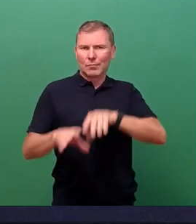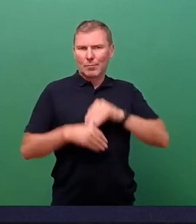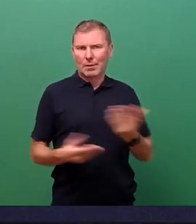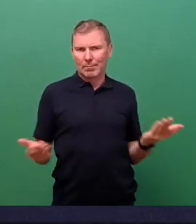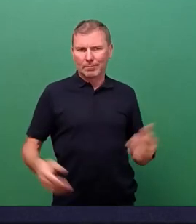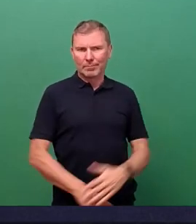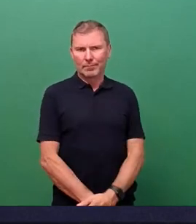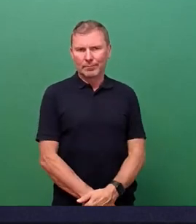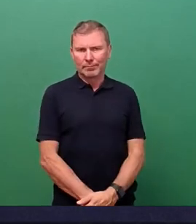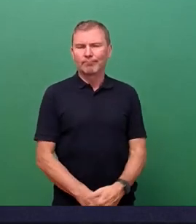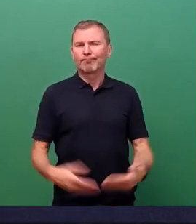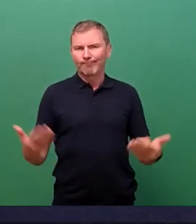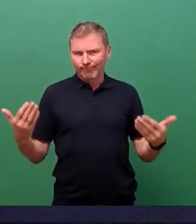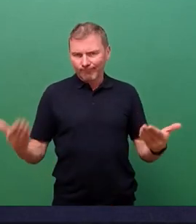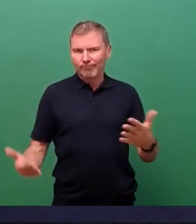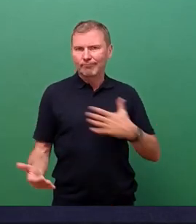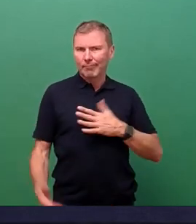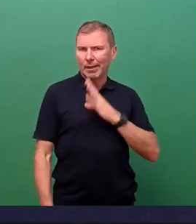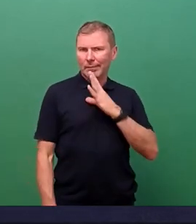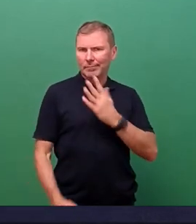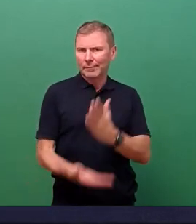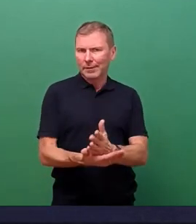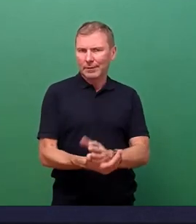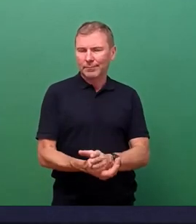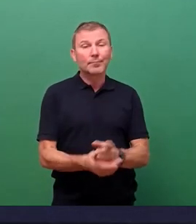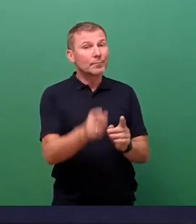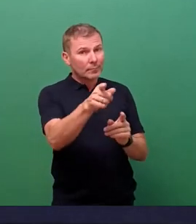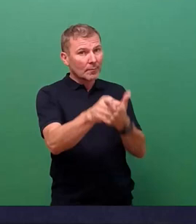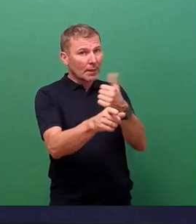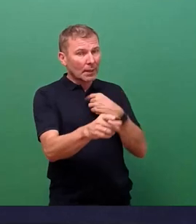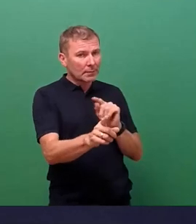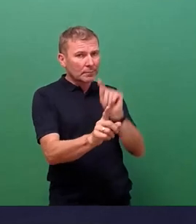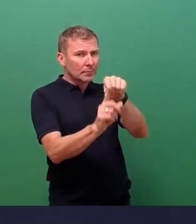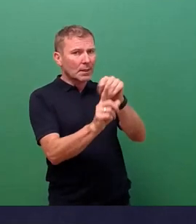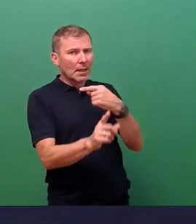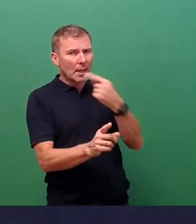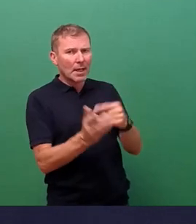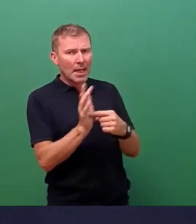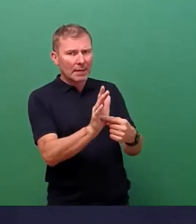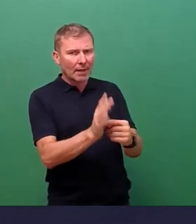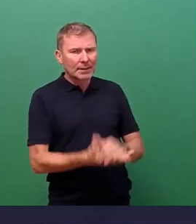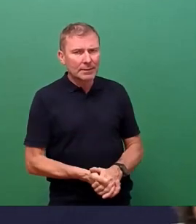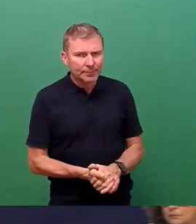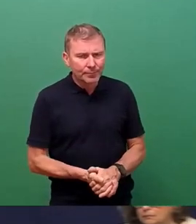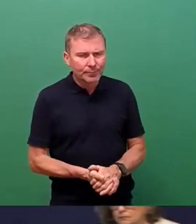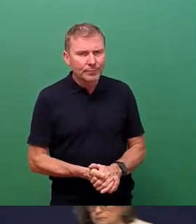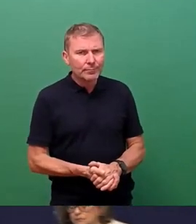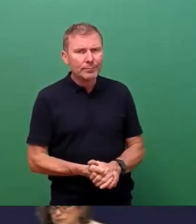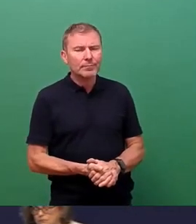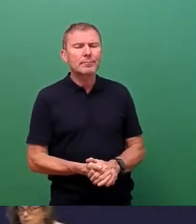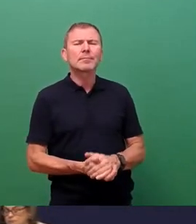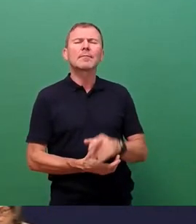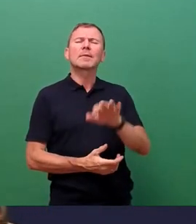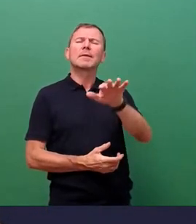Soweit erst mal meinerseits. Gut, dann gestatten Sie mir an der Stelle dann doch noch meine Nachfrage, Frau Dr. Kaufmann. Also